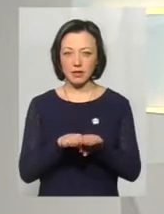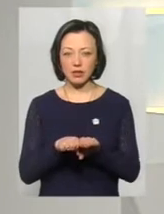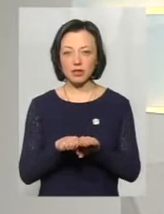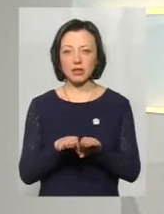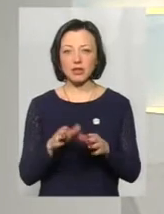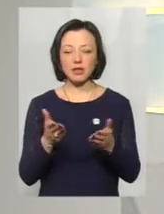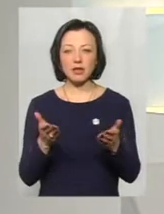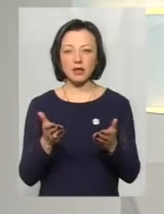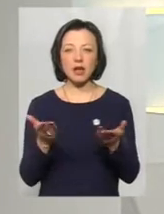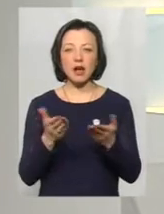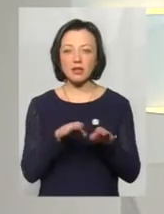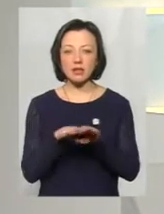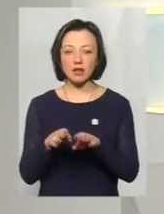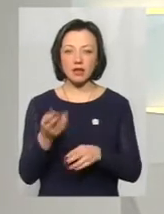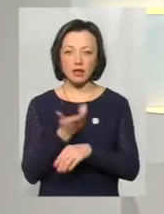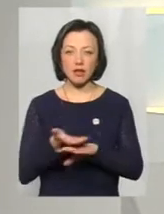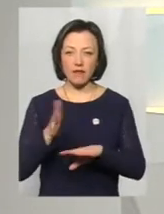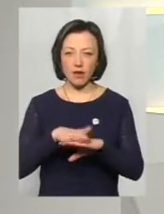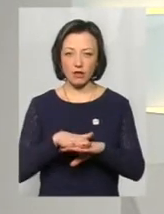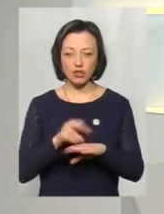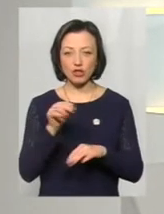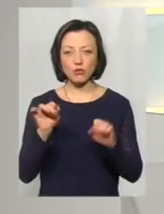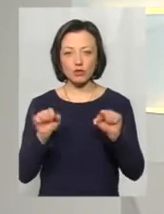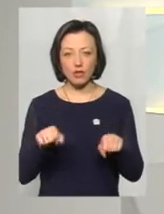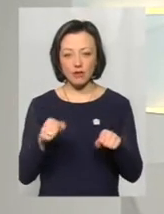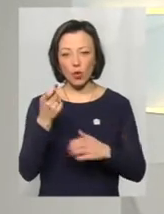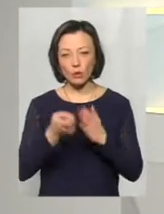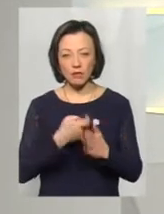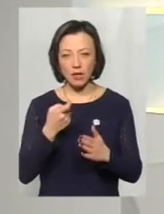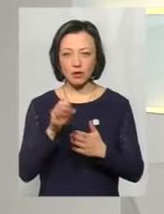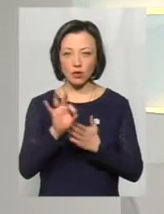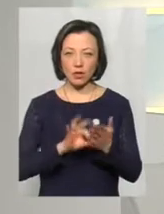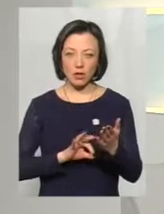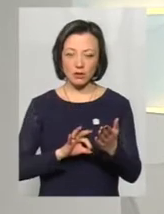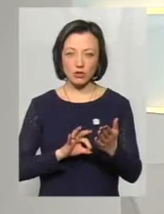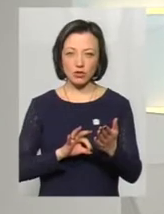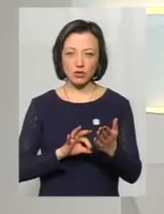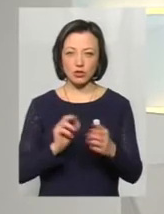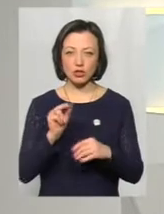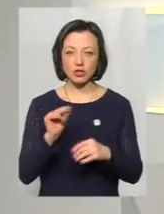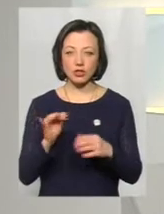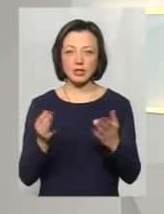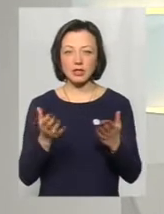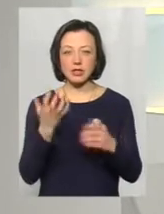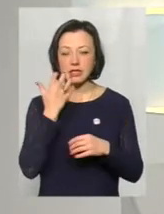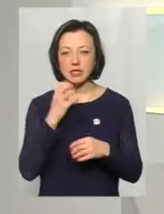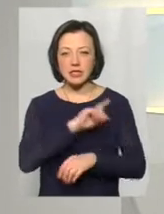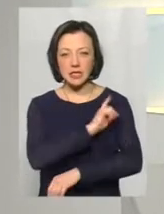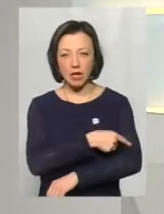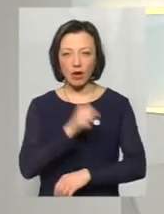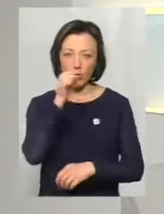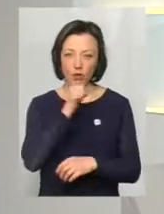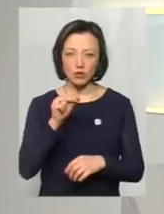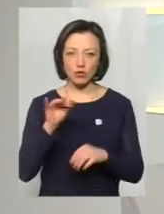відрізняються? Яка стадія найкритичніша? Чи можливо розпізнати одразу, що це сильне обмороження, чи